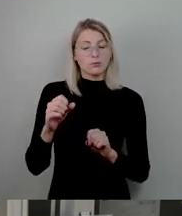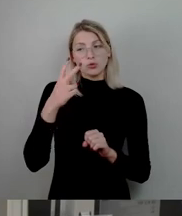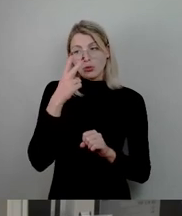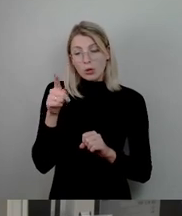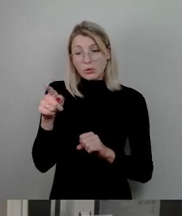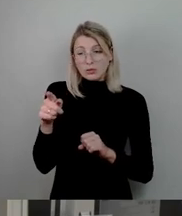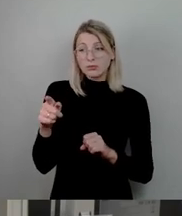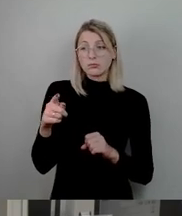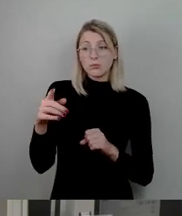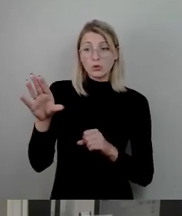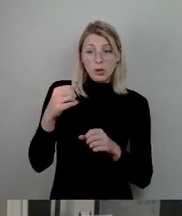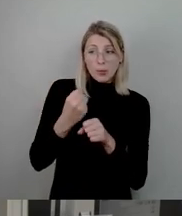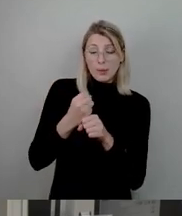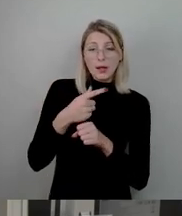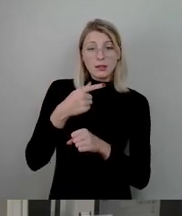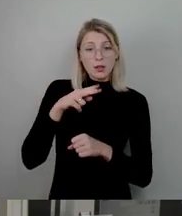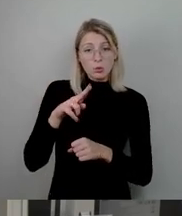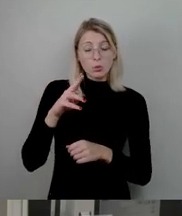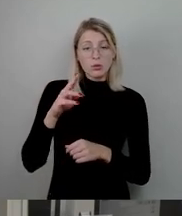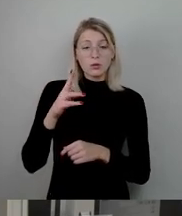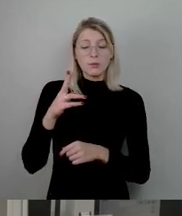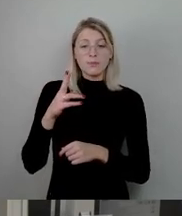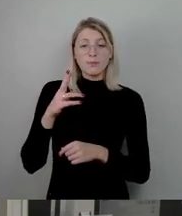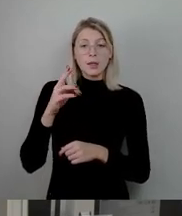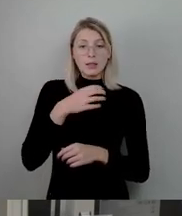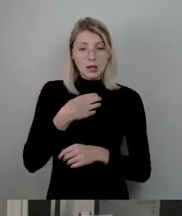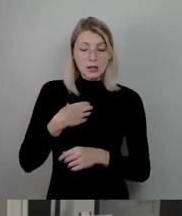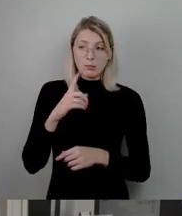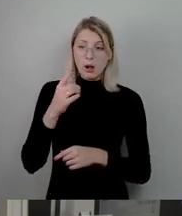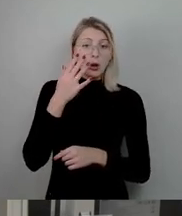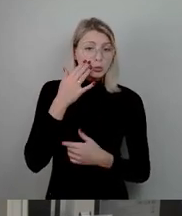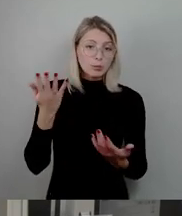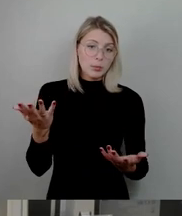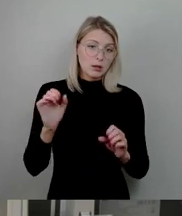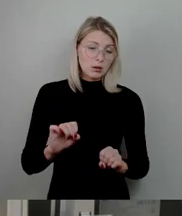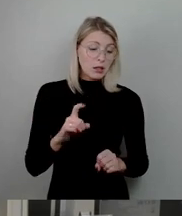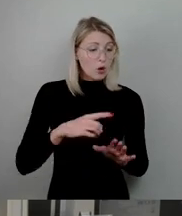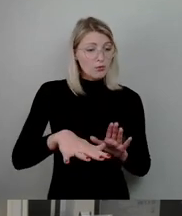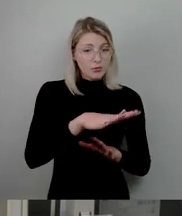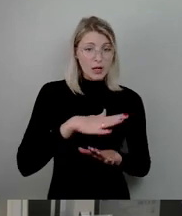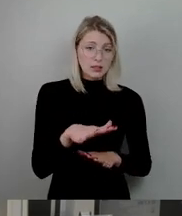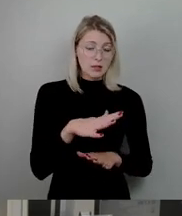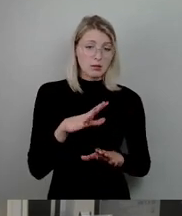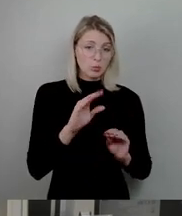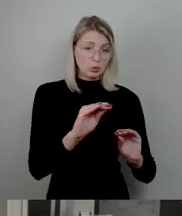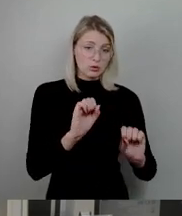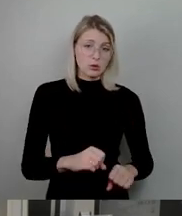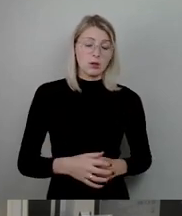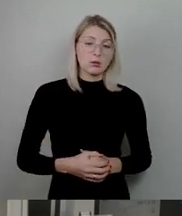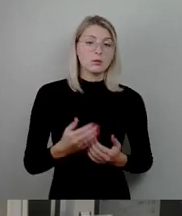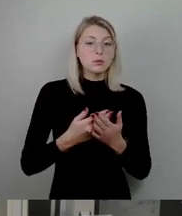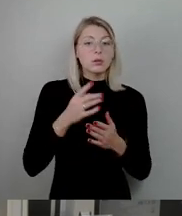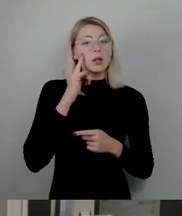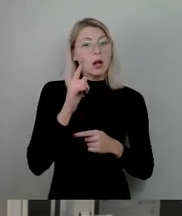Zusammenarbeit TU Dresden und ähnliches da auch mal was ausprobieren, auch auf diesen Flächen. Also deswegen glaube ich schon, dass unser Antrag mehrere